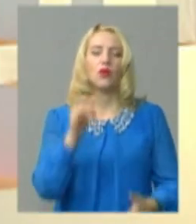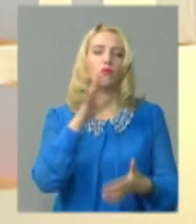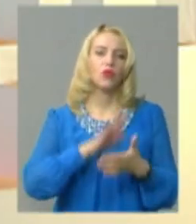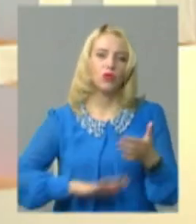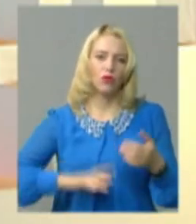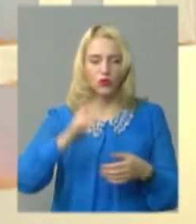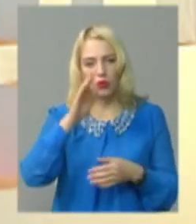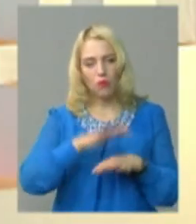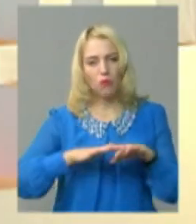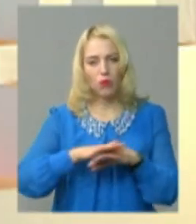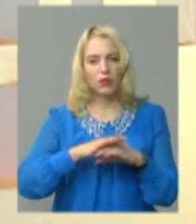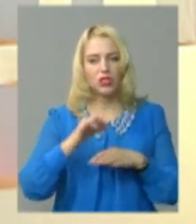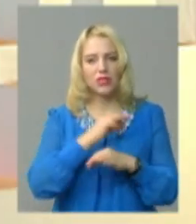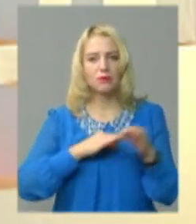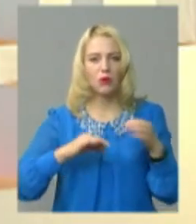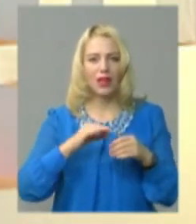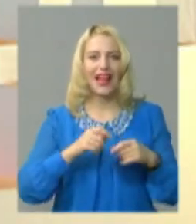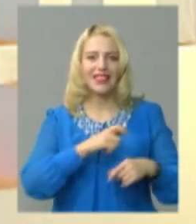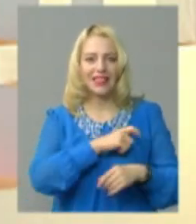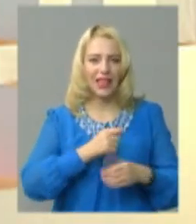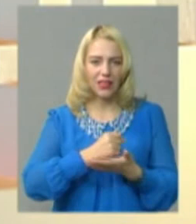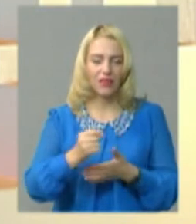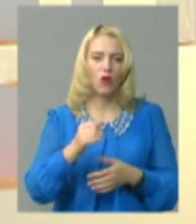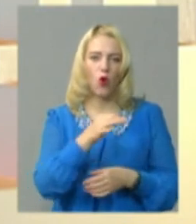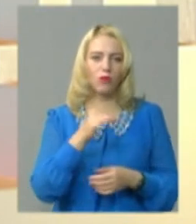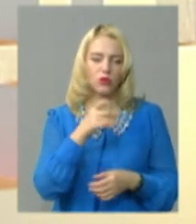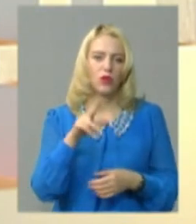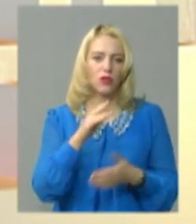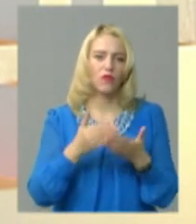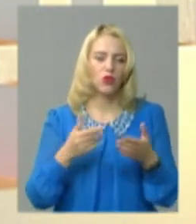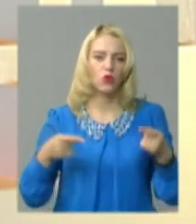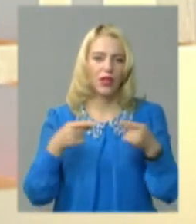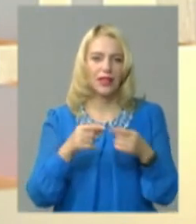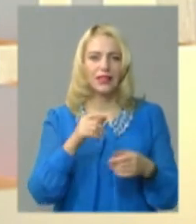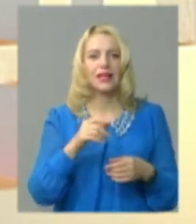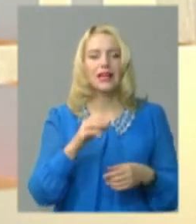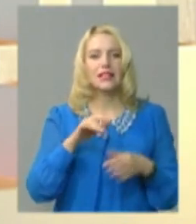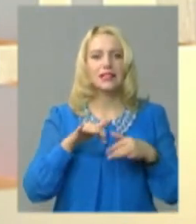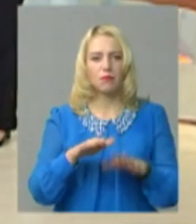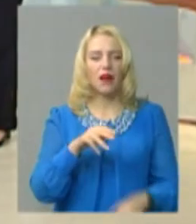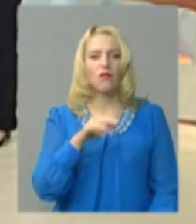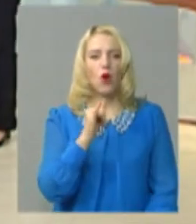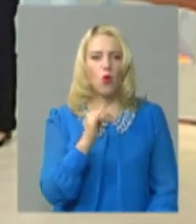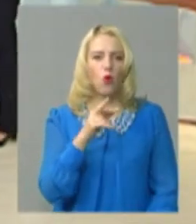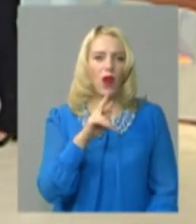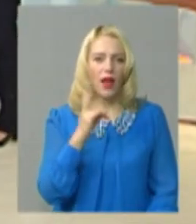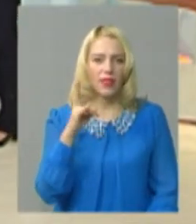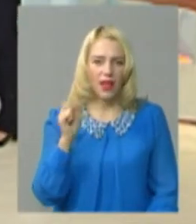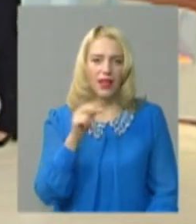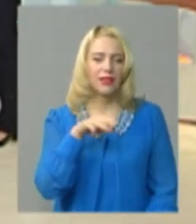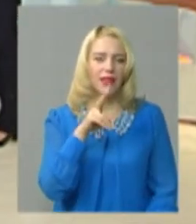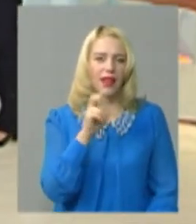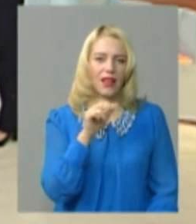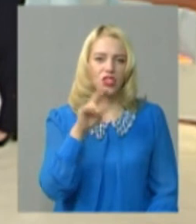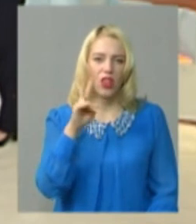Продовжуємо публічні співбесіди. Кандидатка в обласну раду від конкретних справ Оляна Ткаченко у нашій студії. Добрий вечір.